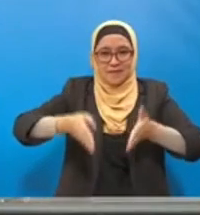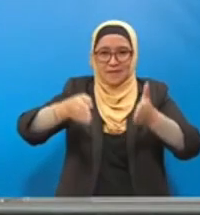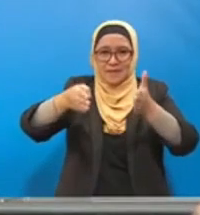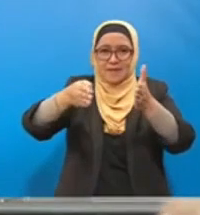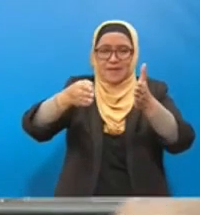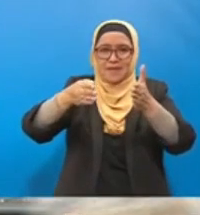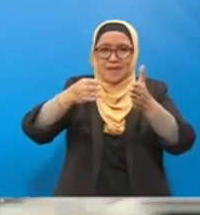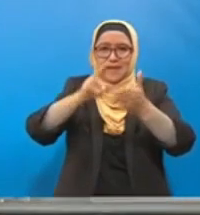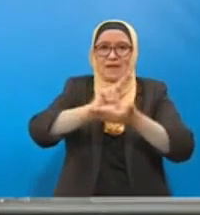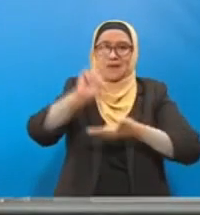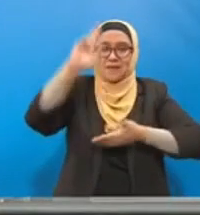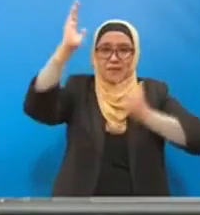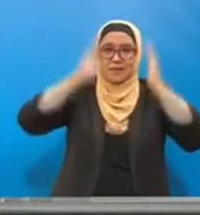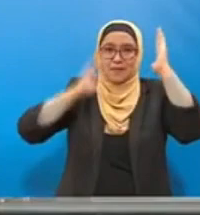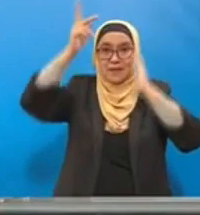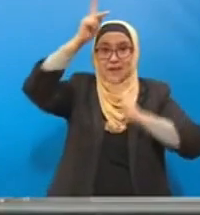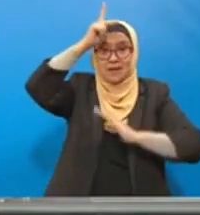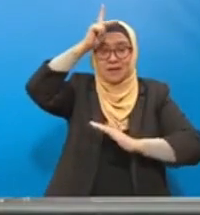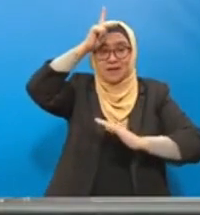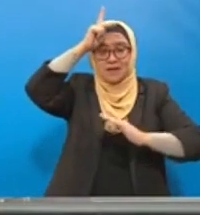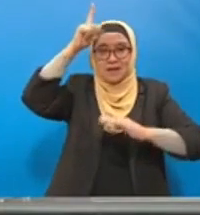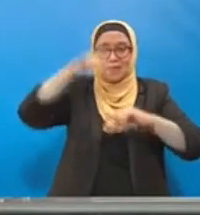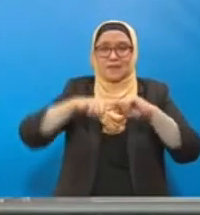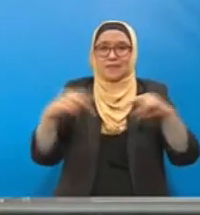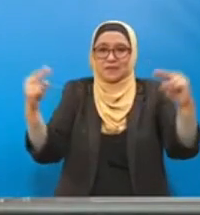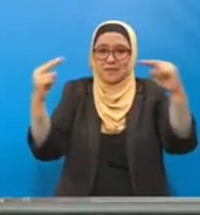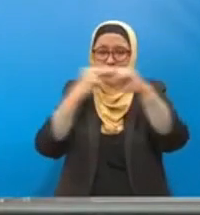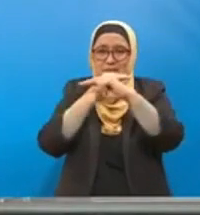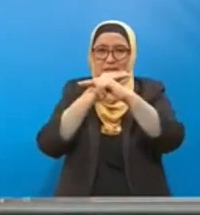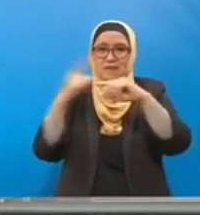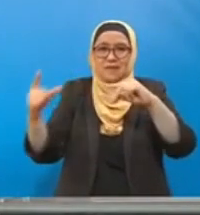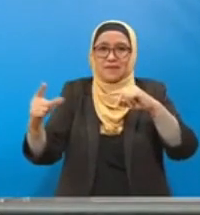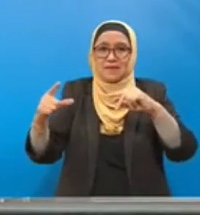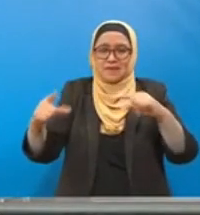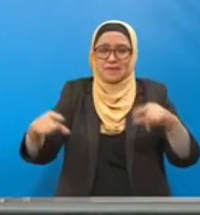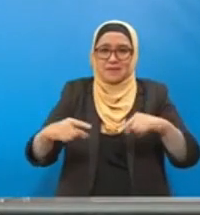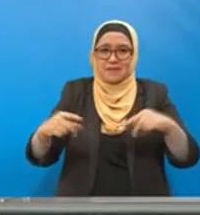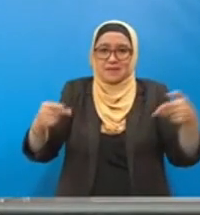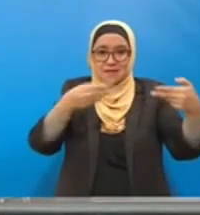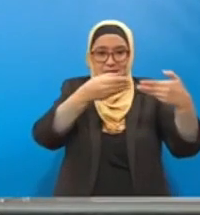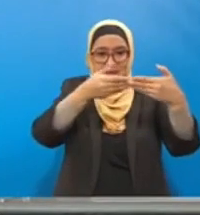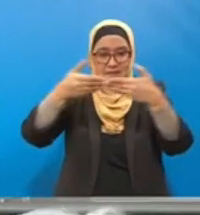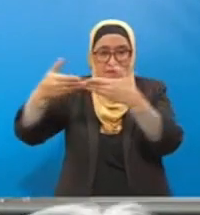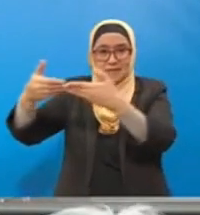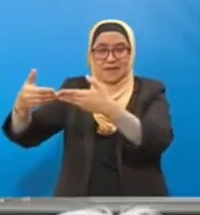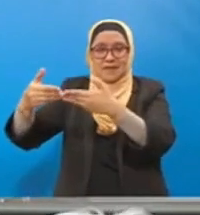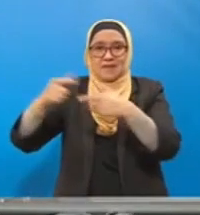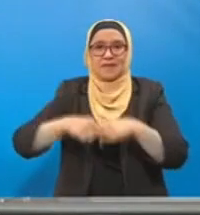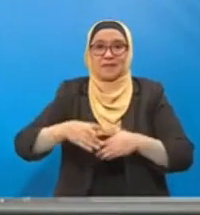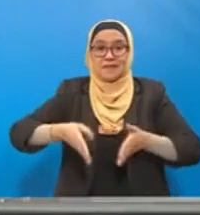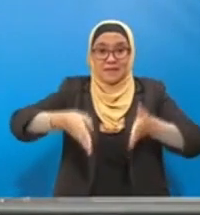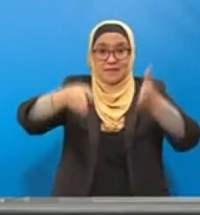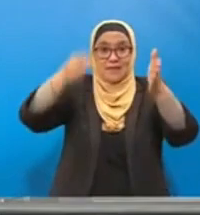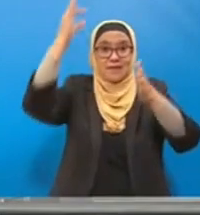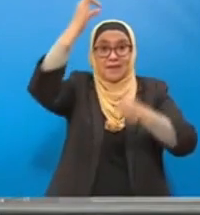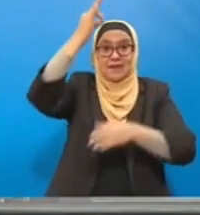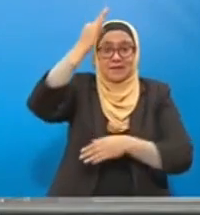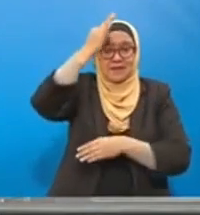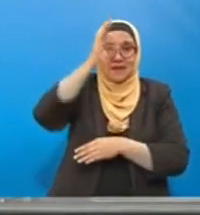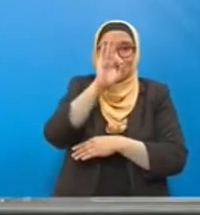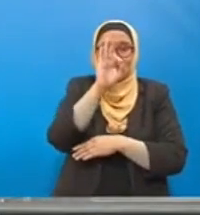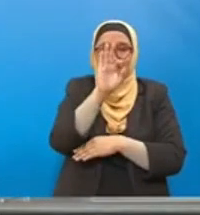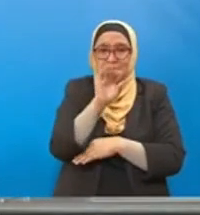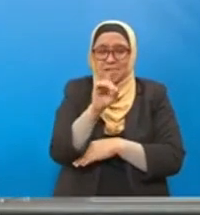yang menghubungkan Jalan Persekutuan FT 189 dan juga Jalan Negeri